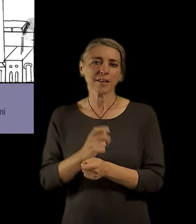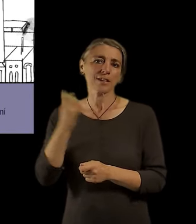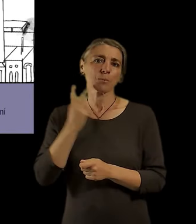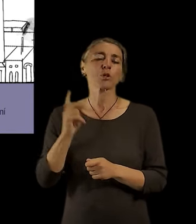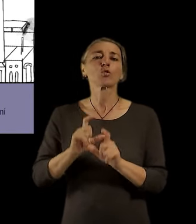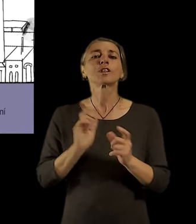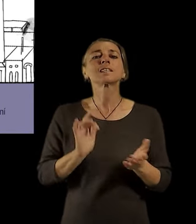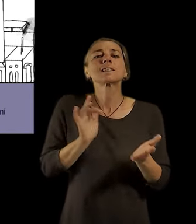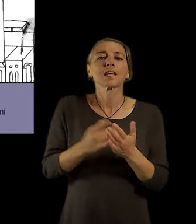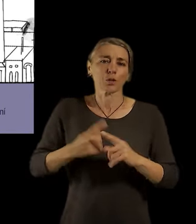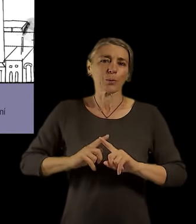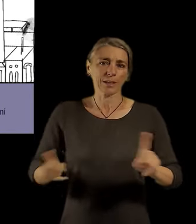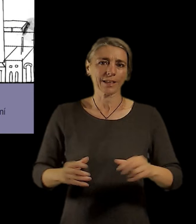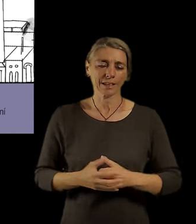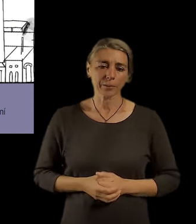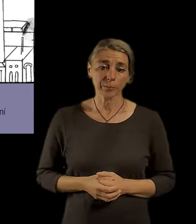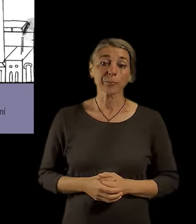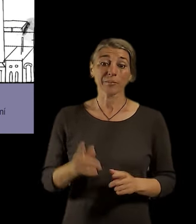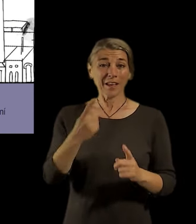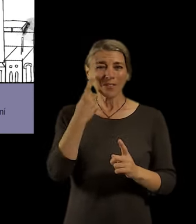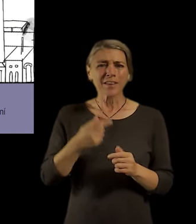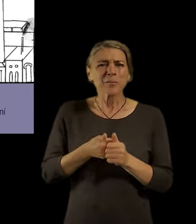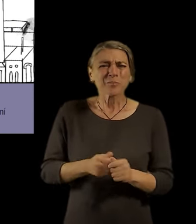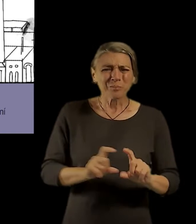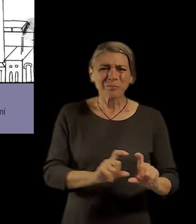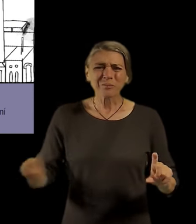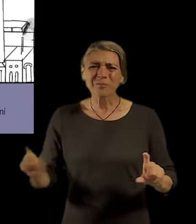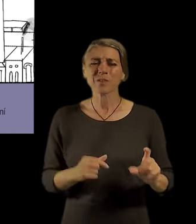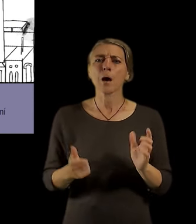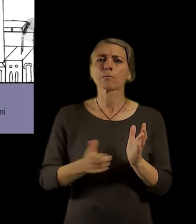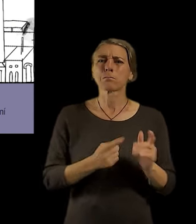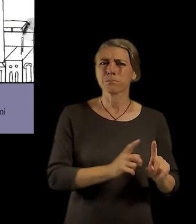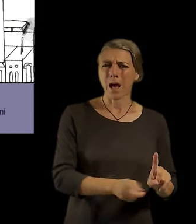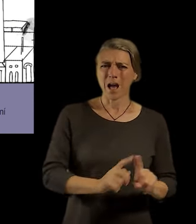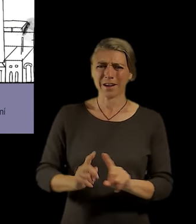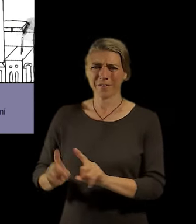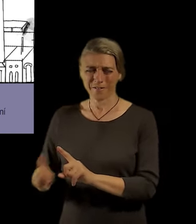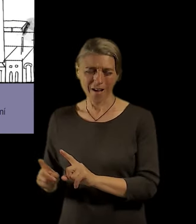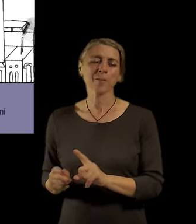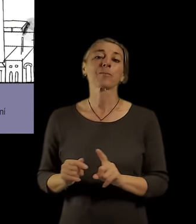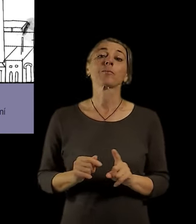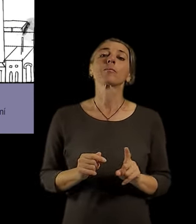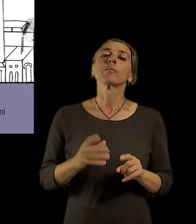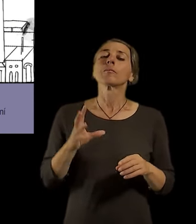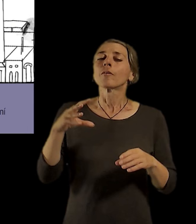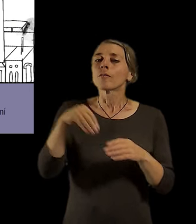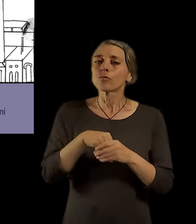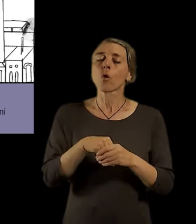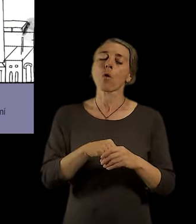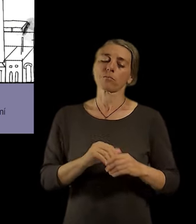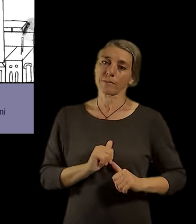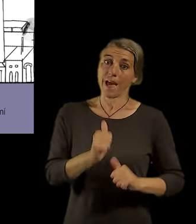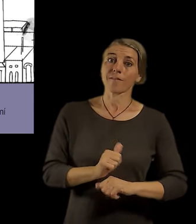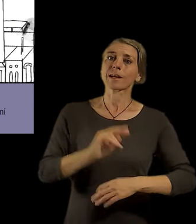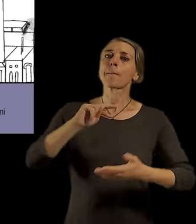jsou barvy, které jsou v našem stávajícím územním plánu,